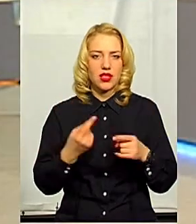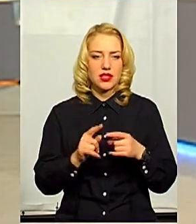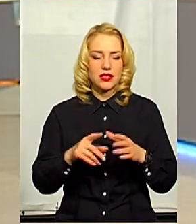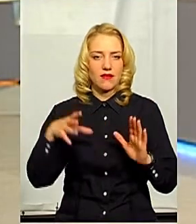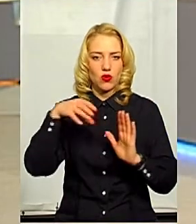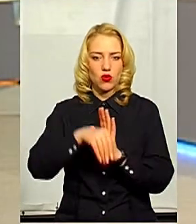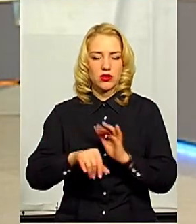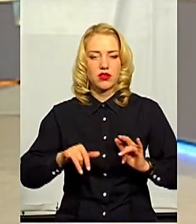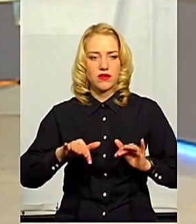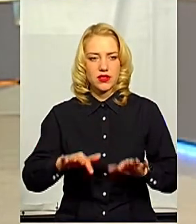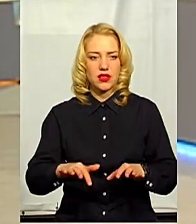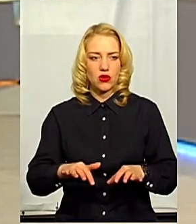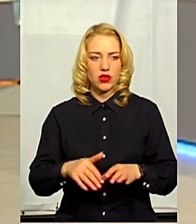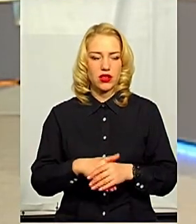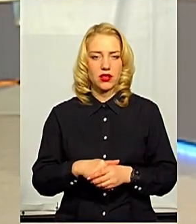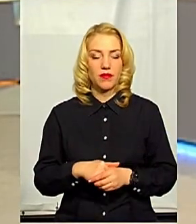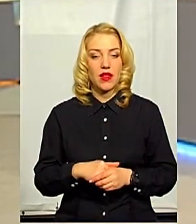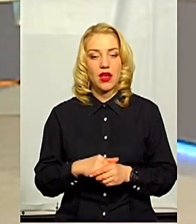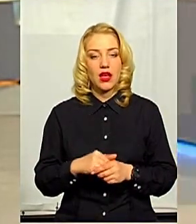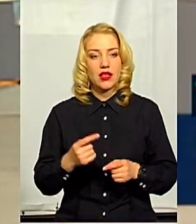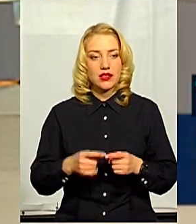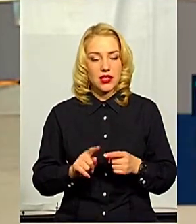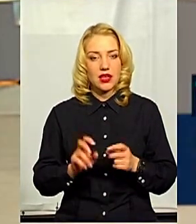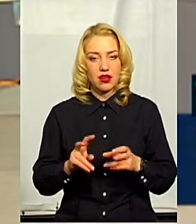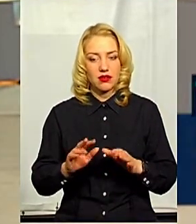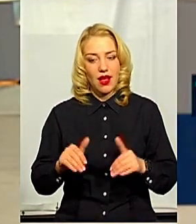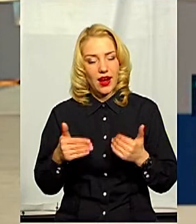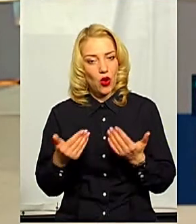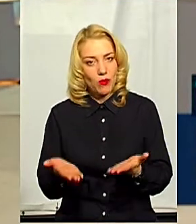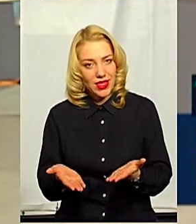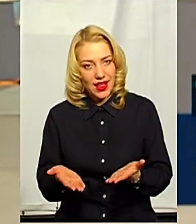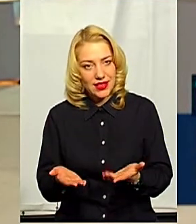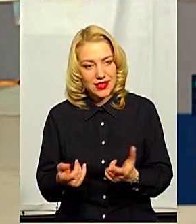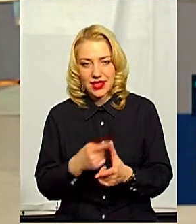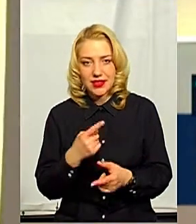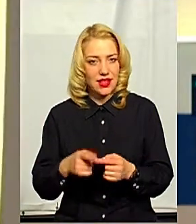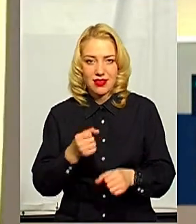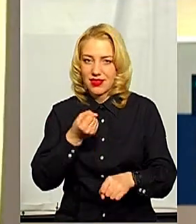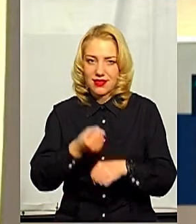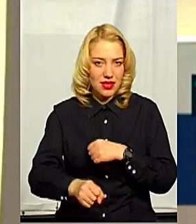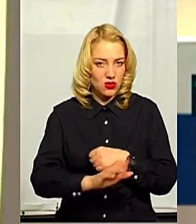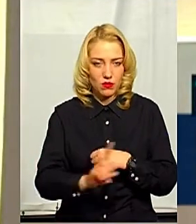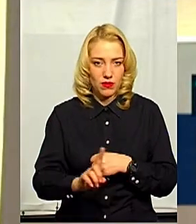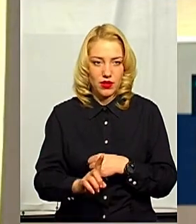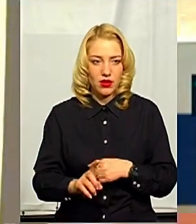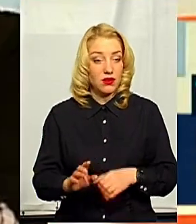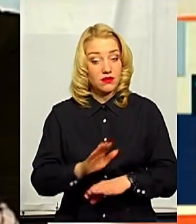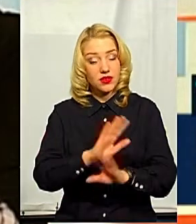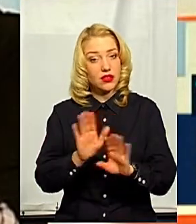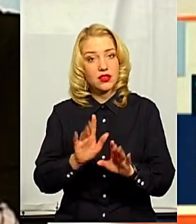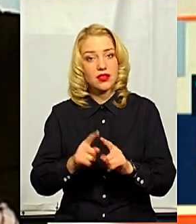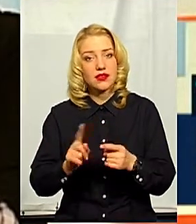в заходах реагування. Але вони рекомендаційний характер носять, так? Вони не зобов'язують? Вони не носять